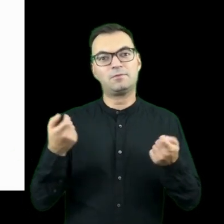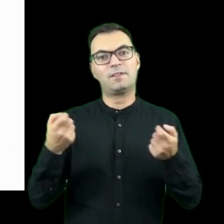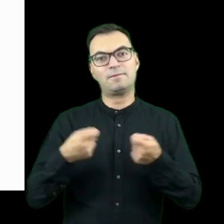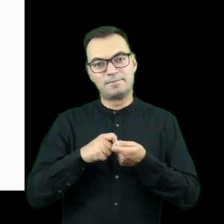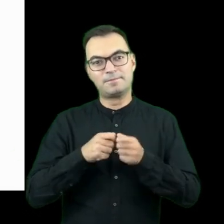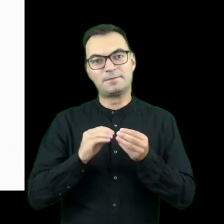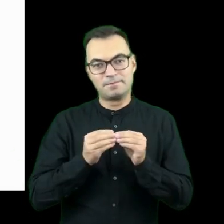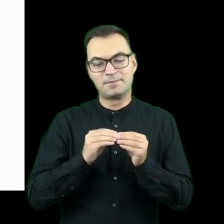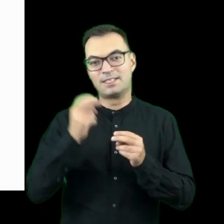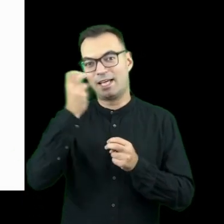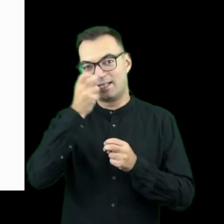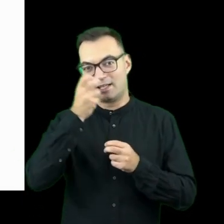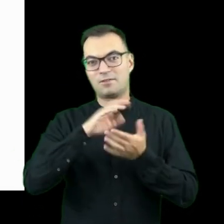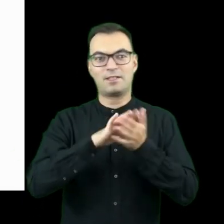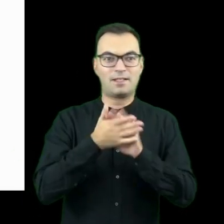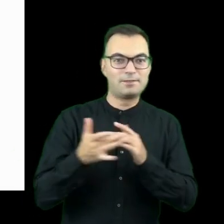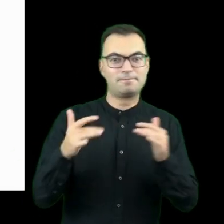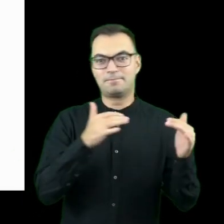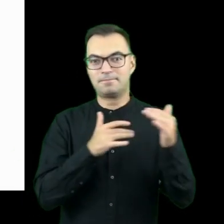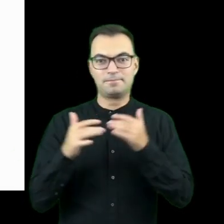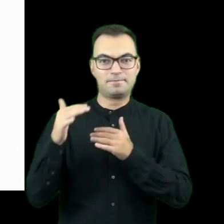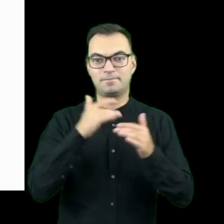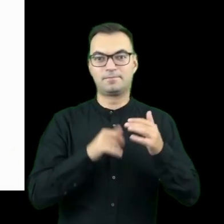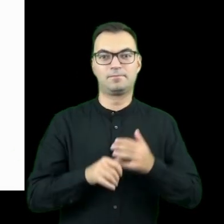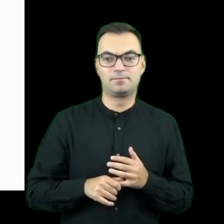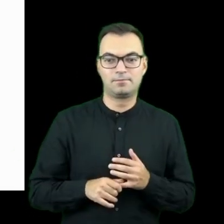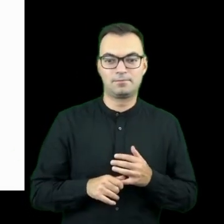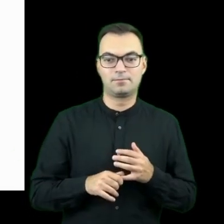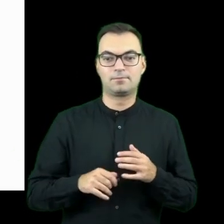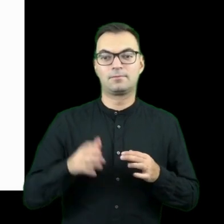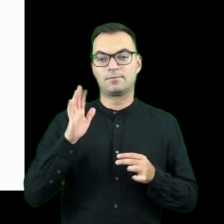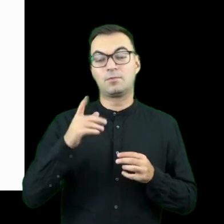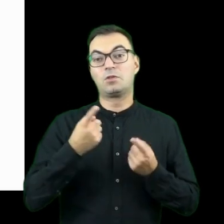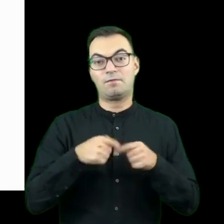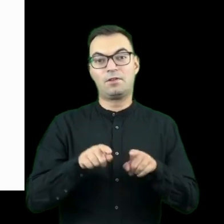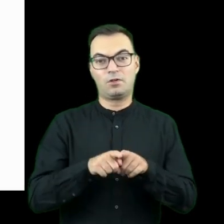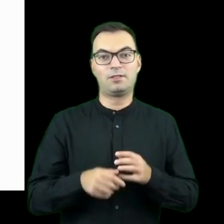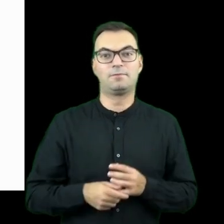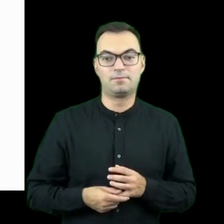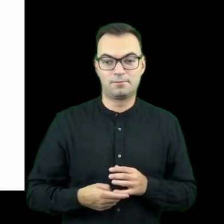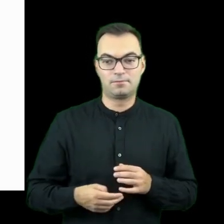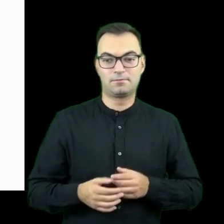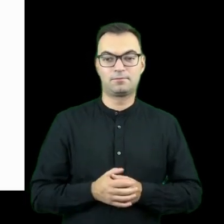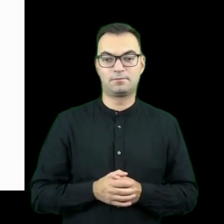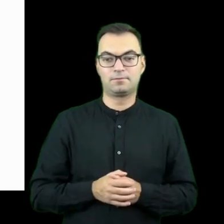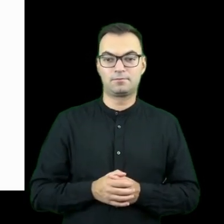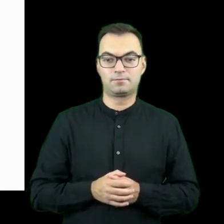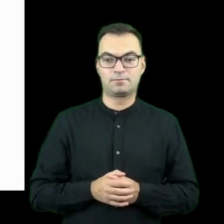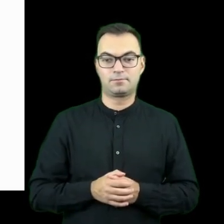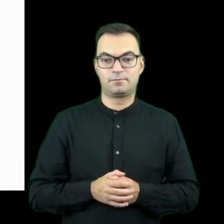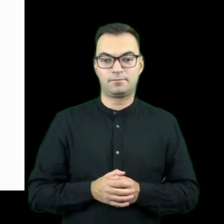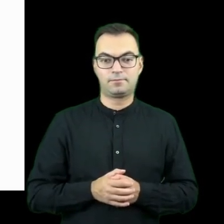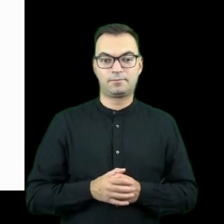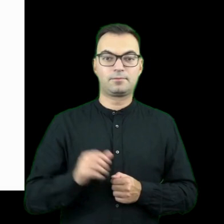wypracować zainteresowanie sobą i je w jakiś sposób zrealizować.